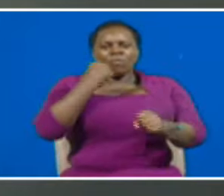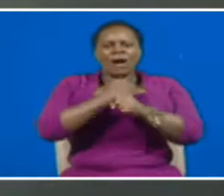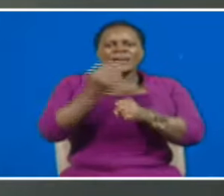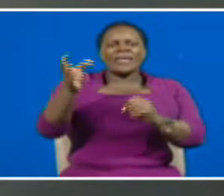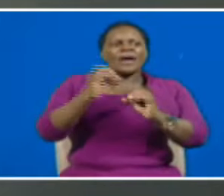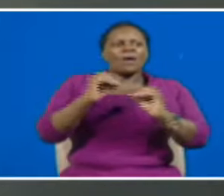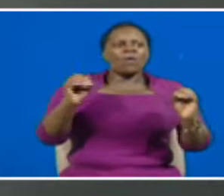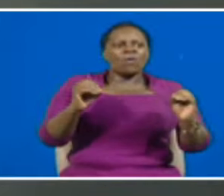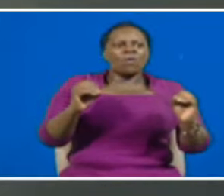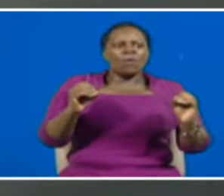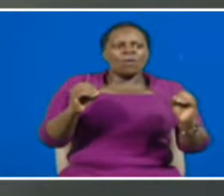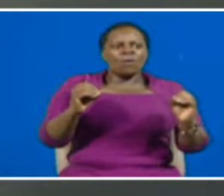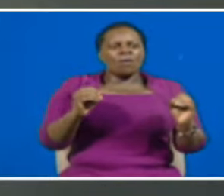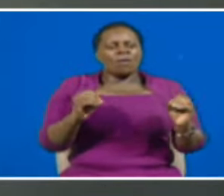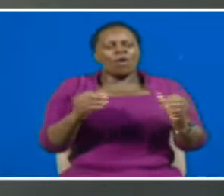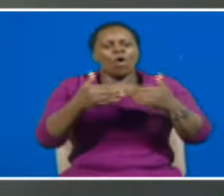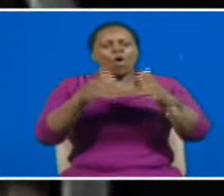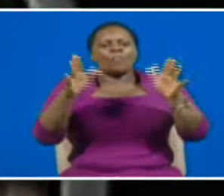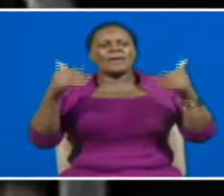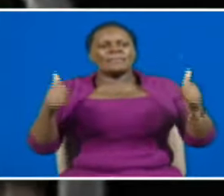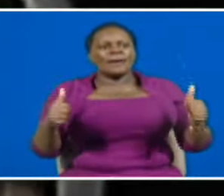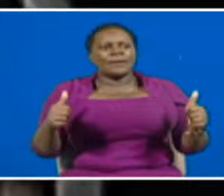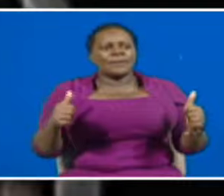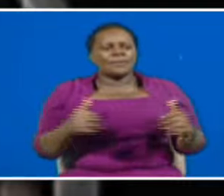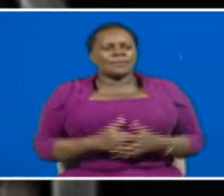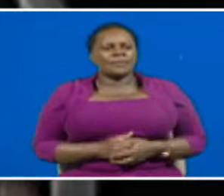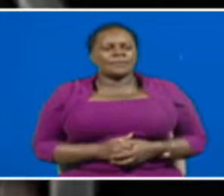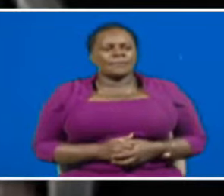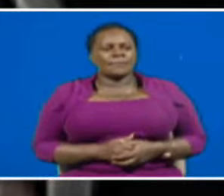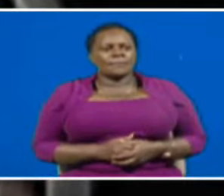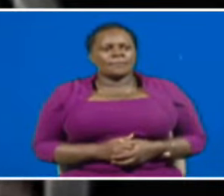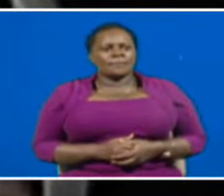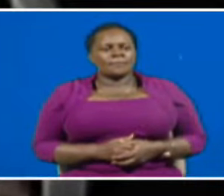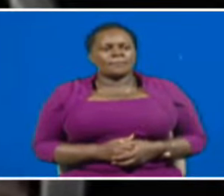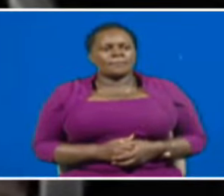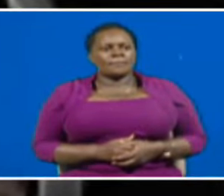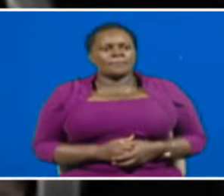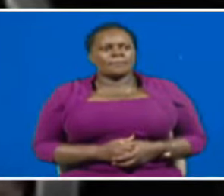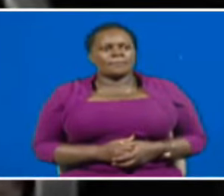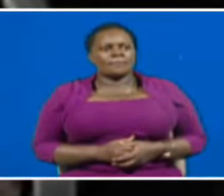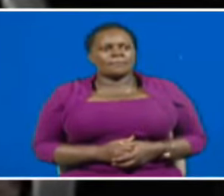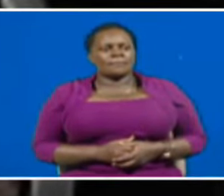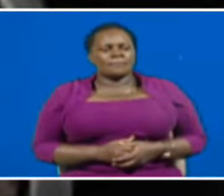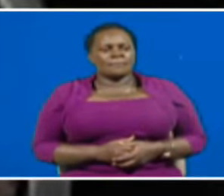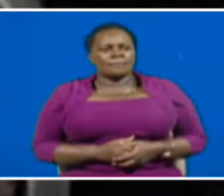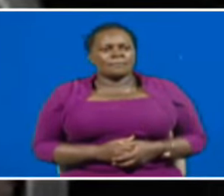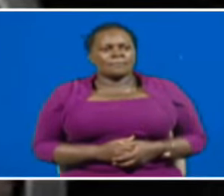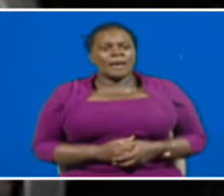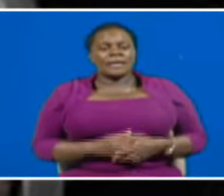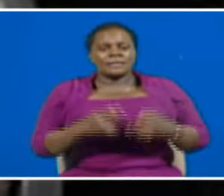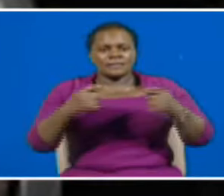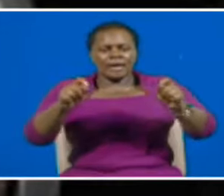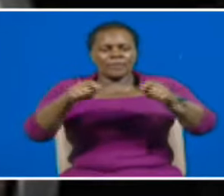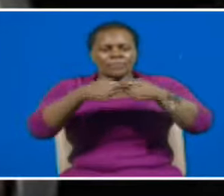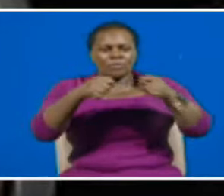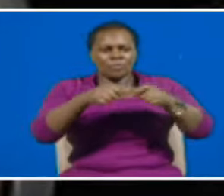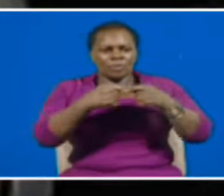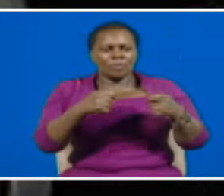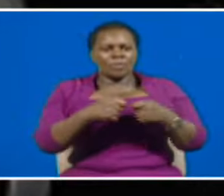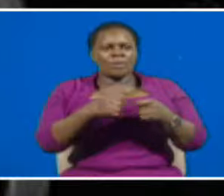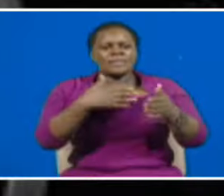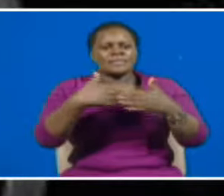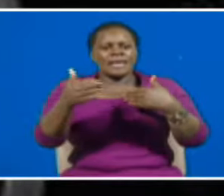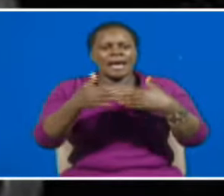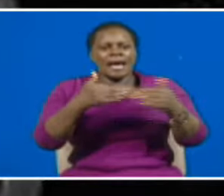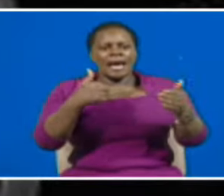zingine zinyeziko bando, they have never again opened them. As pindi gavani kieko wa, mtu wakijaribu kutampa nayo, inatuma sigino